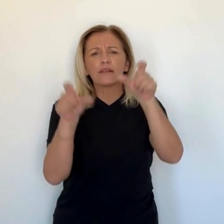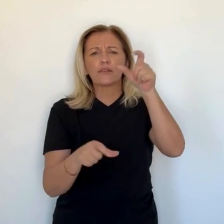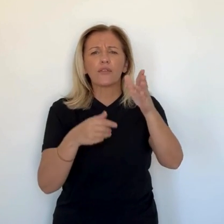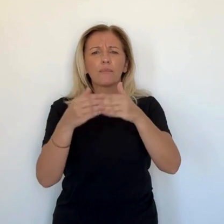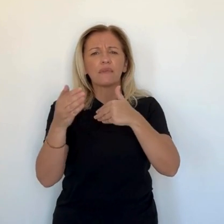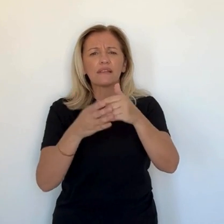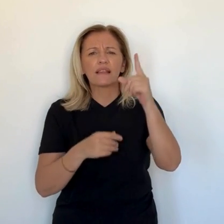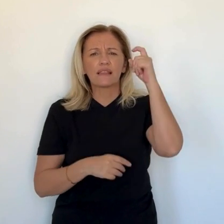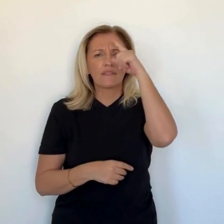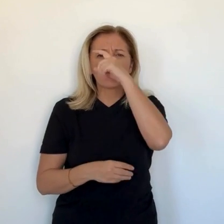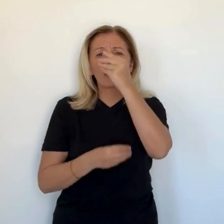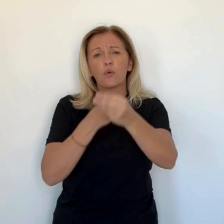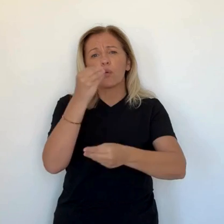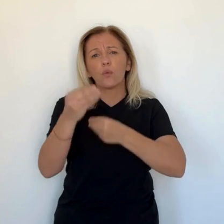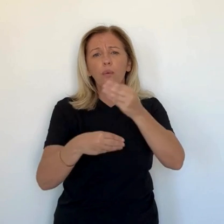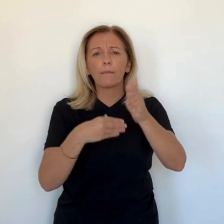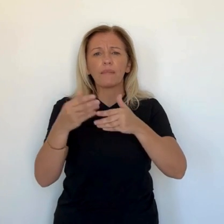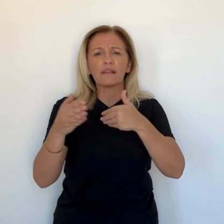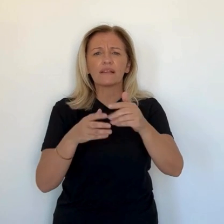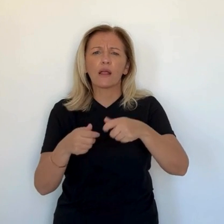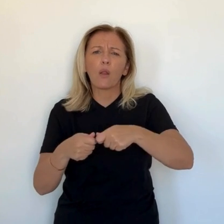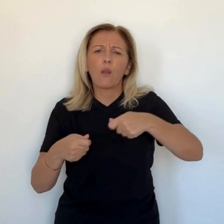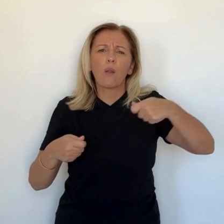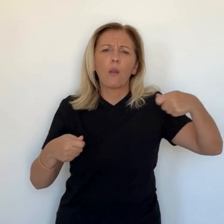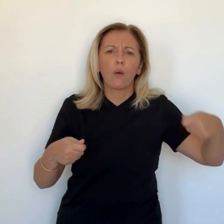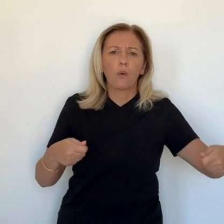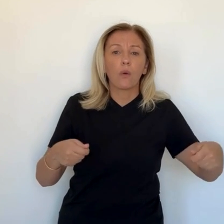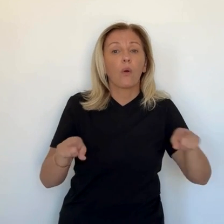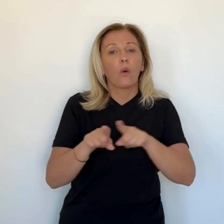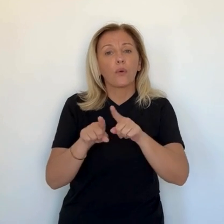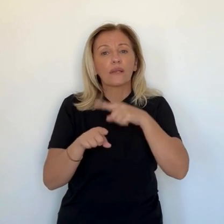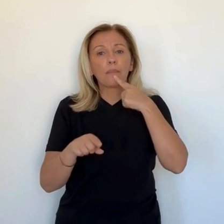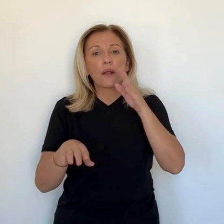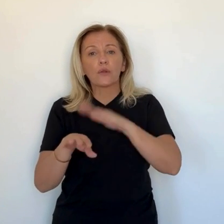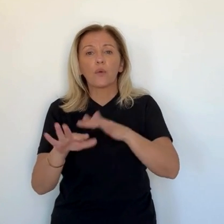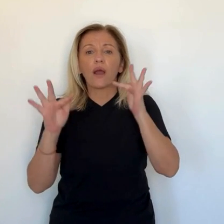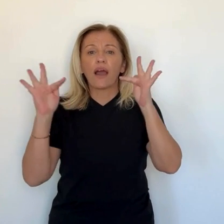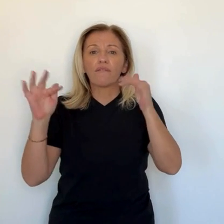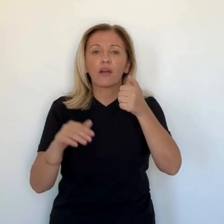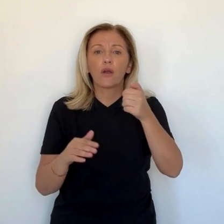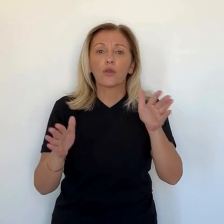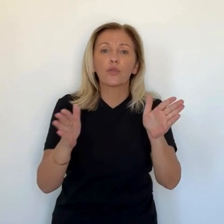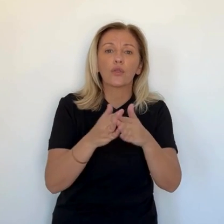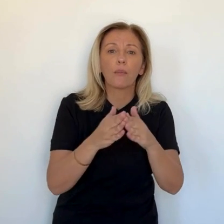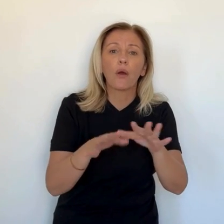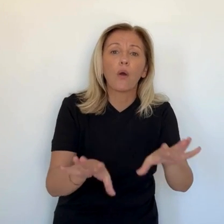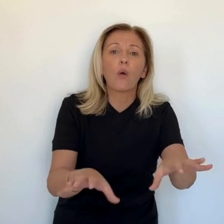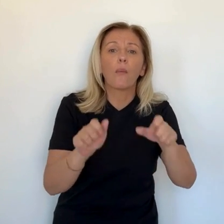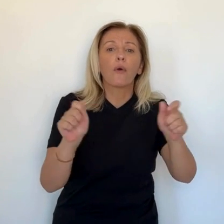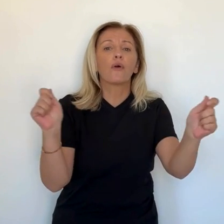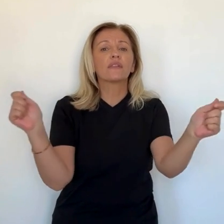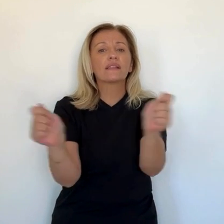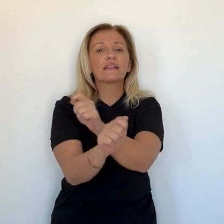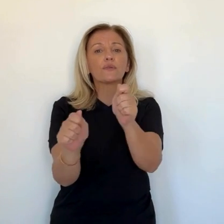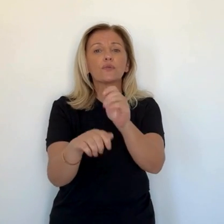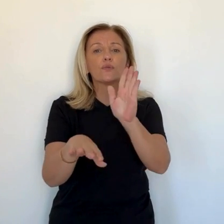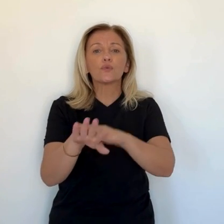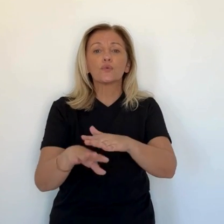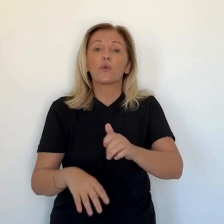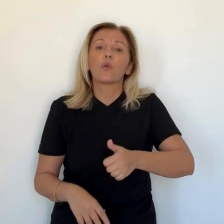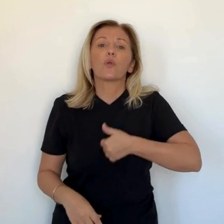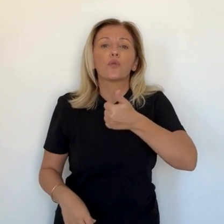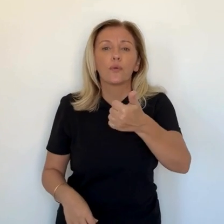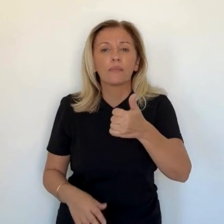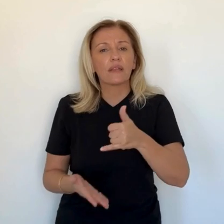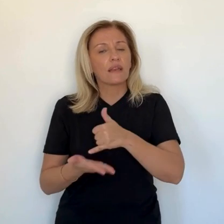longues et pour les femmes. Et donc sur l'hôpital, la santé en général et bien évidemment sur les